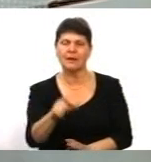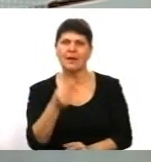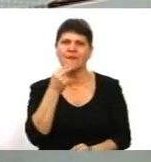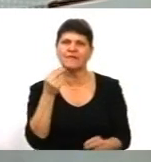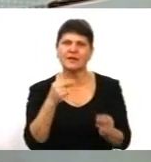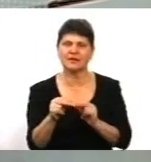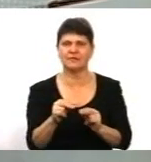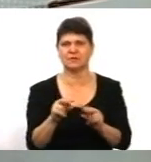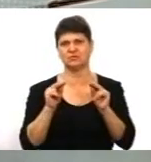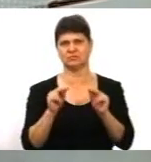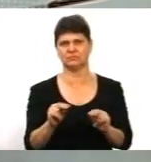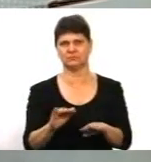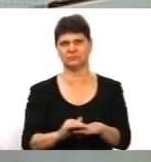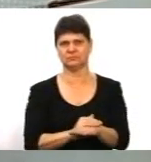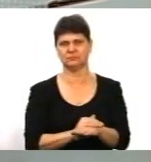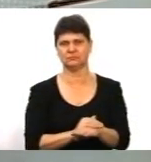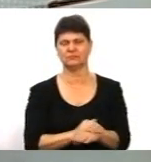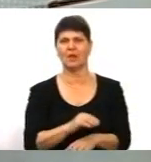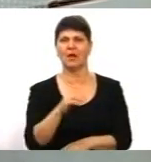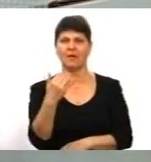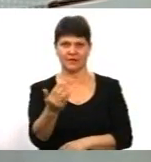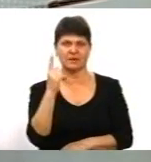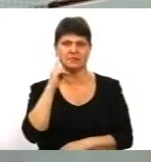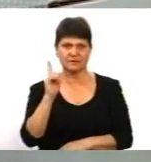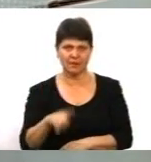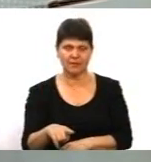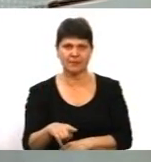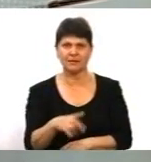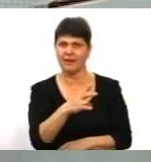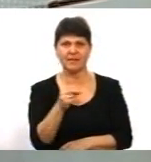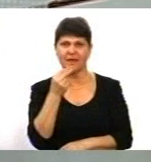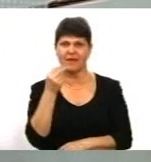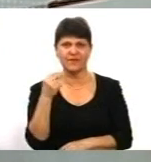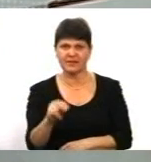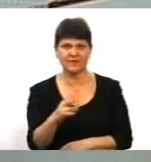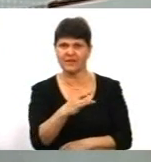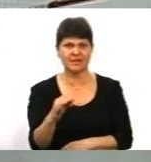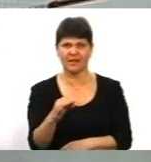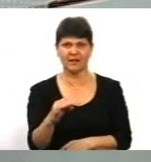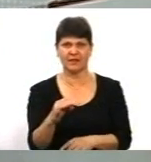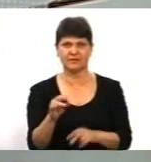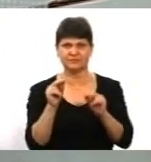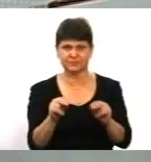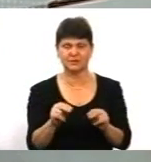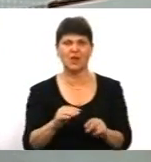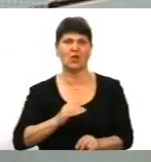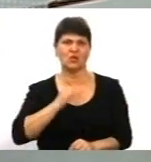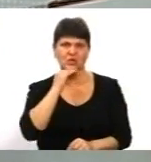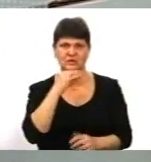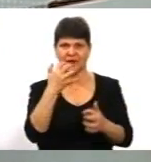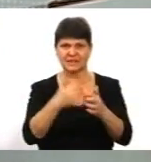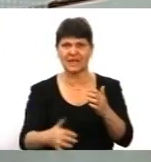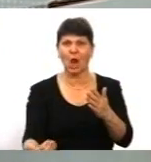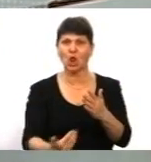доброчесність. І, ви знаєте, неефективних і недоброчесних достатньо серед нових